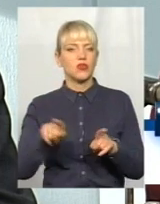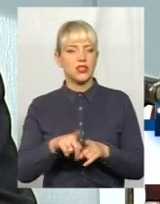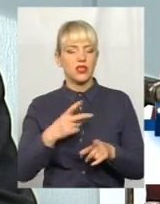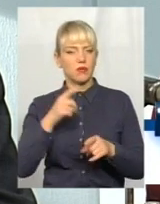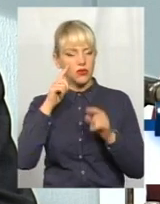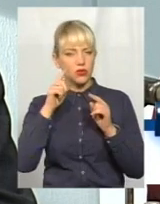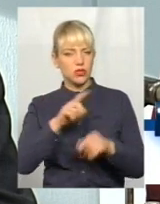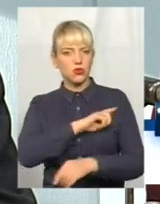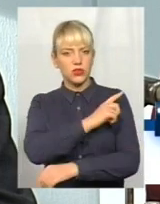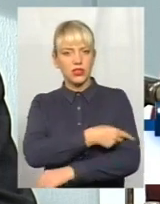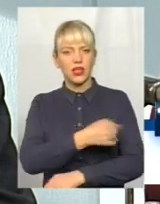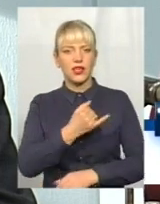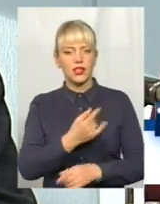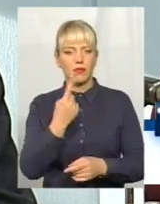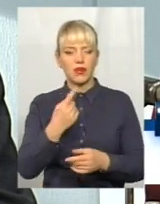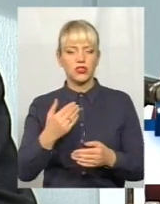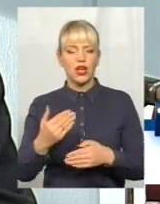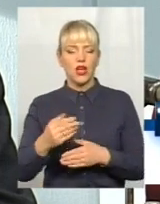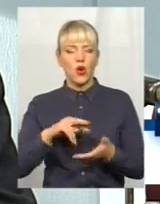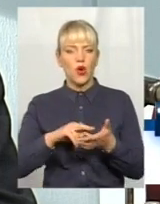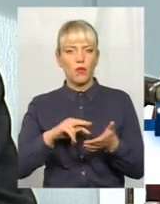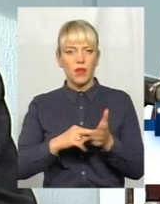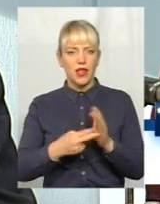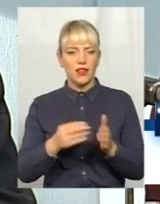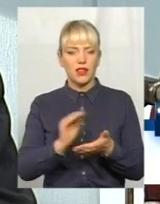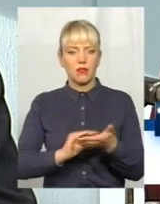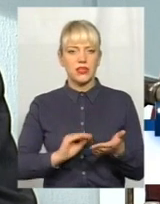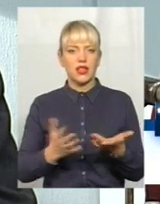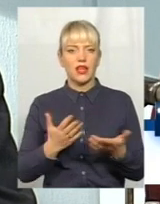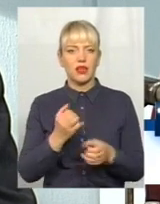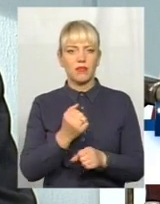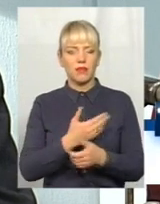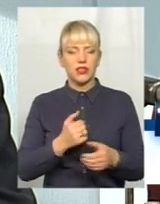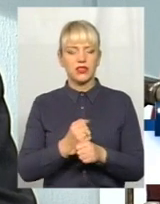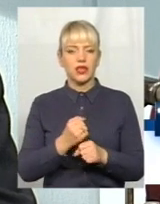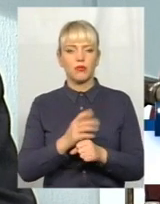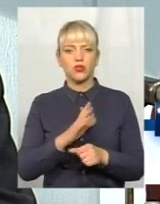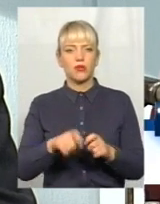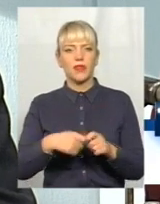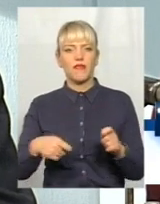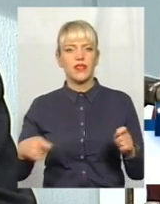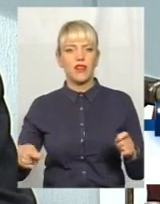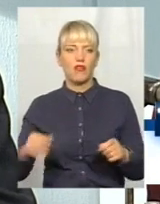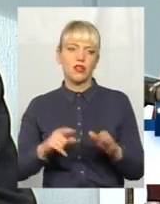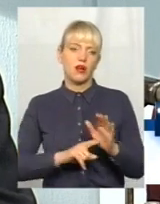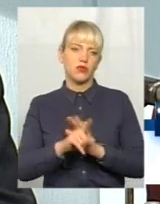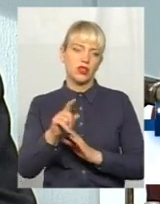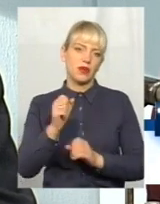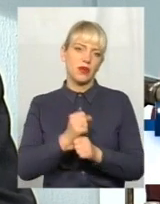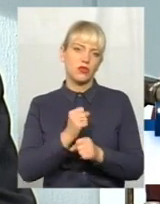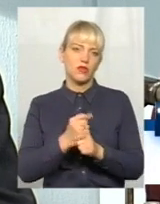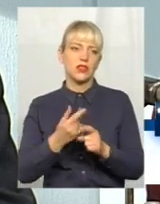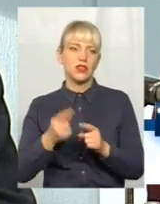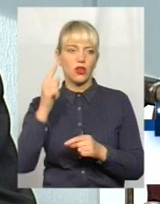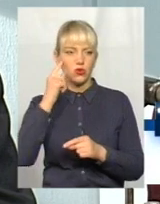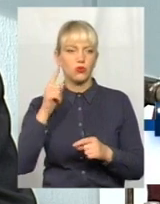зробити перший крок прописати той план, за яким ми діємо, щоб не відтягувати в довгий ящик, а почати вже працювати. Я думаю, що